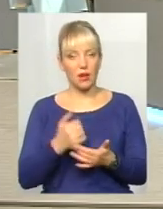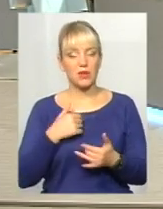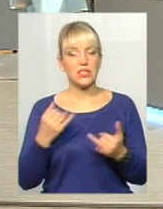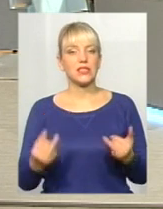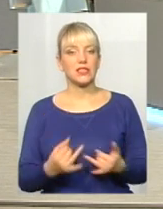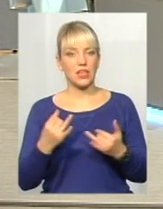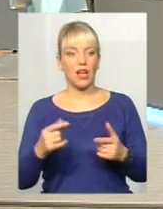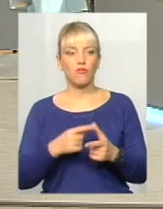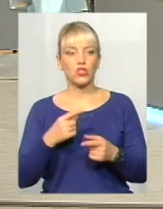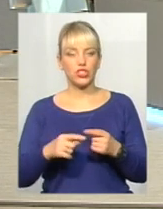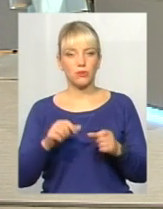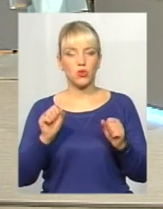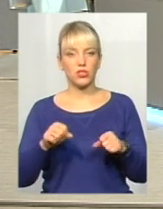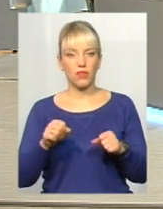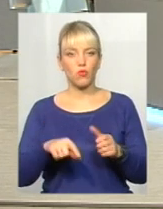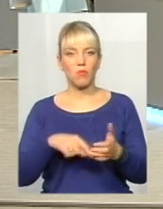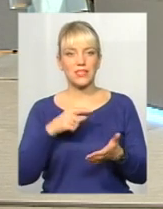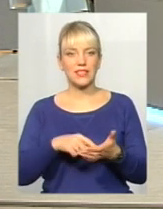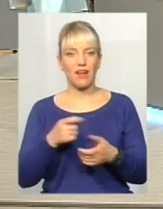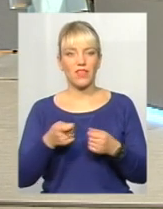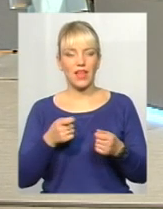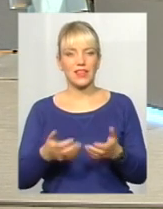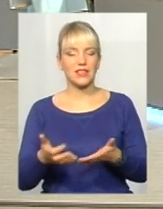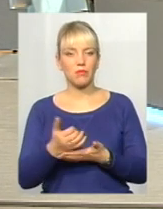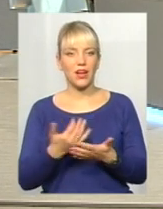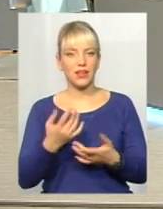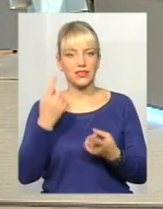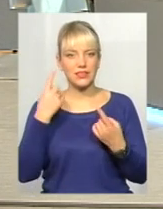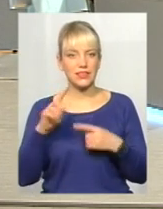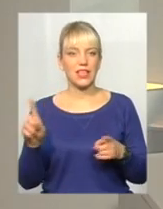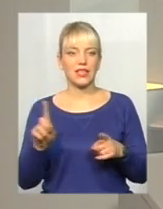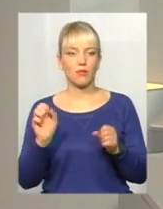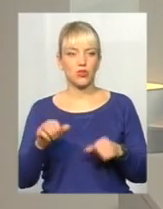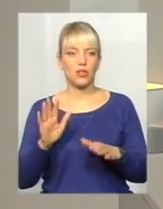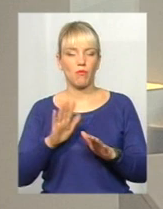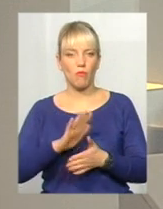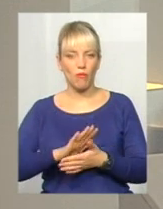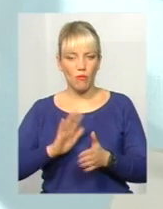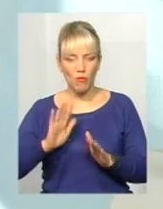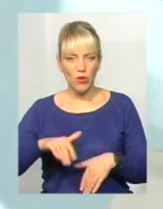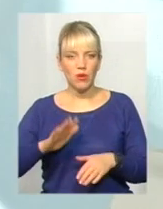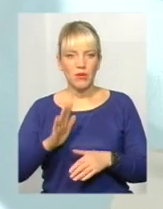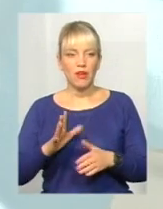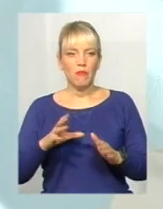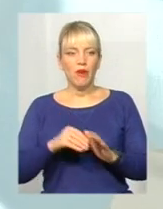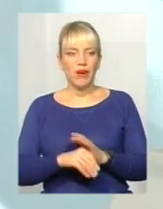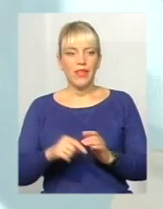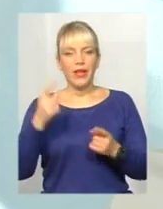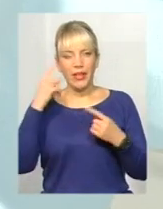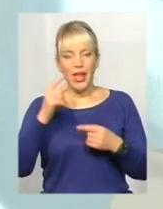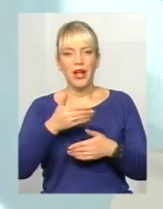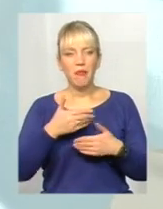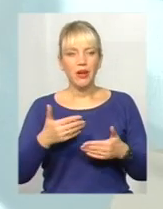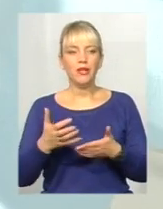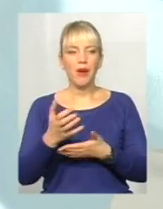міська влада збирає ідеї якісь, які можна потім буде впровадити, чи ні? Так, ідеї збираємо, думаємо над